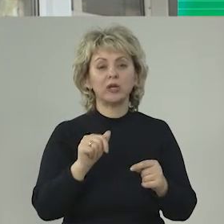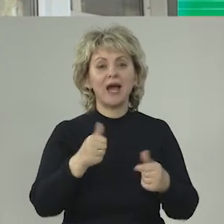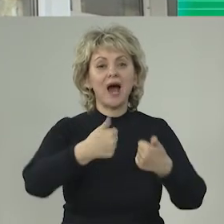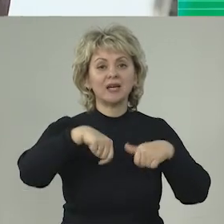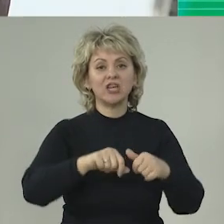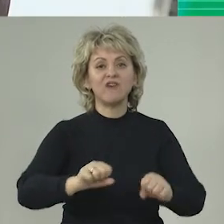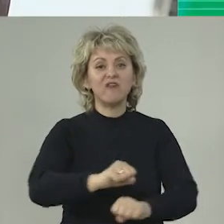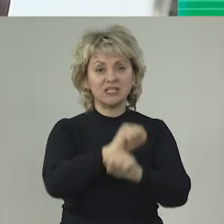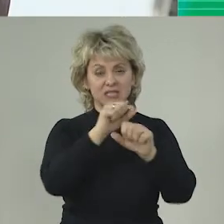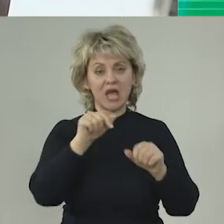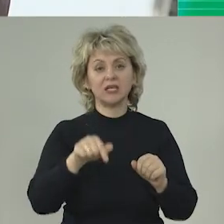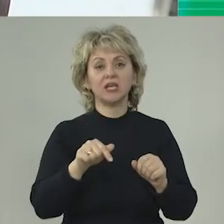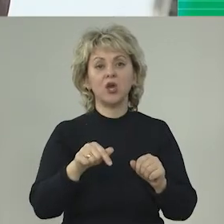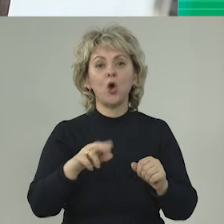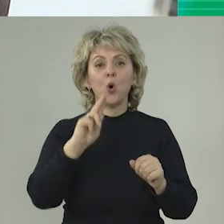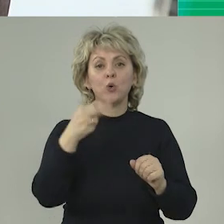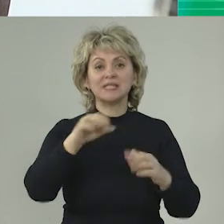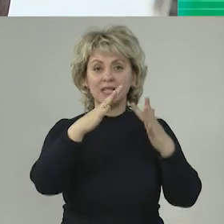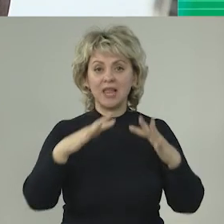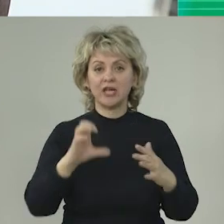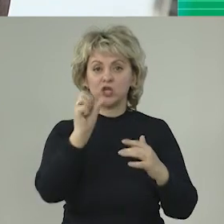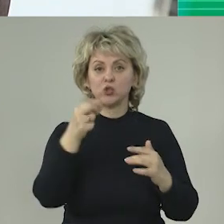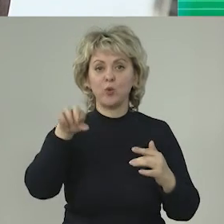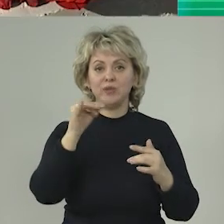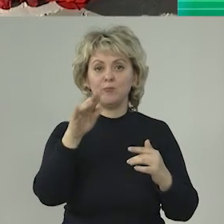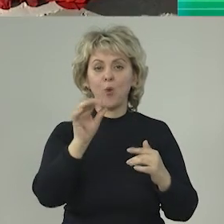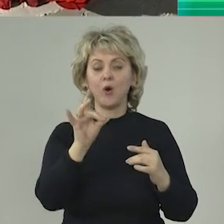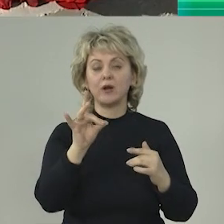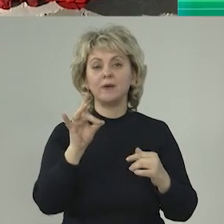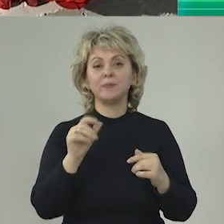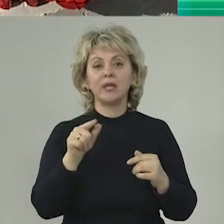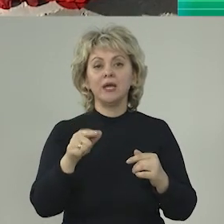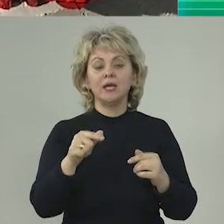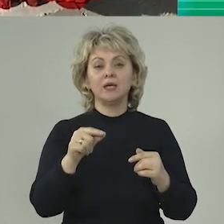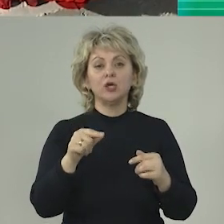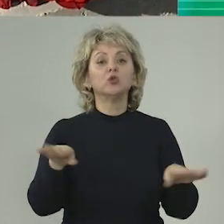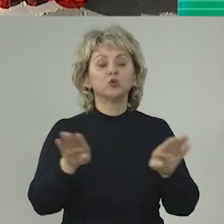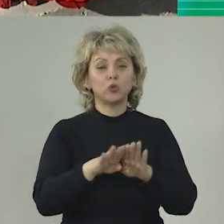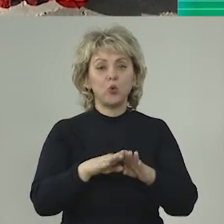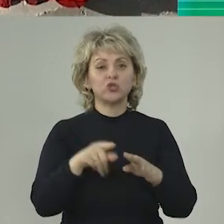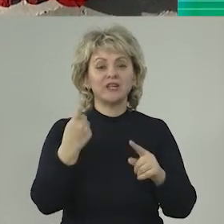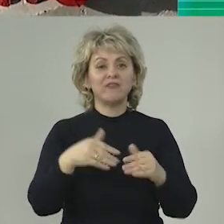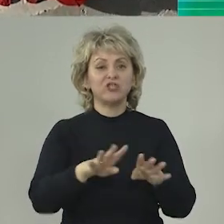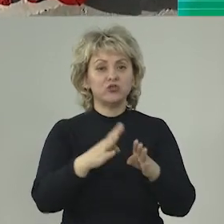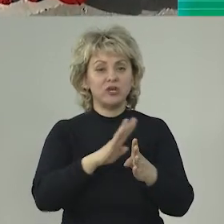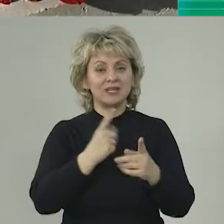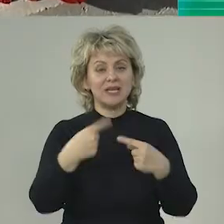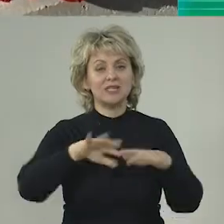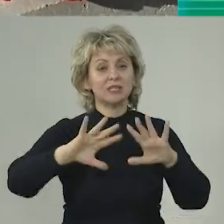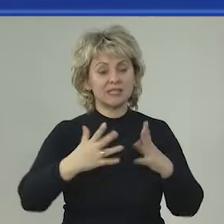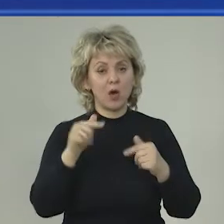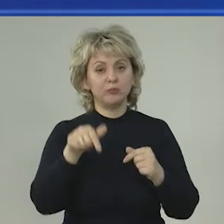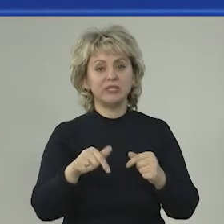организовал восстание в концлагере Сабибор. И это тоже в череде этих событий.